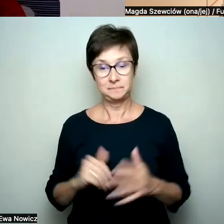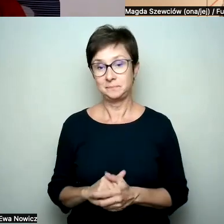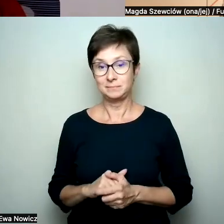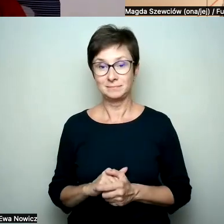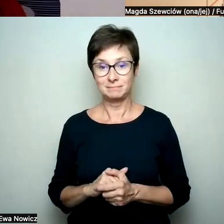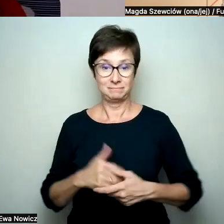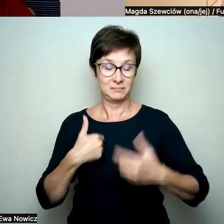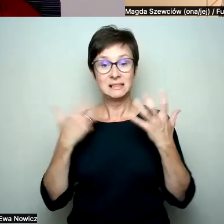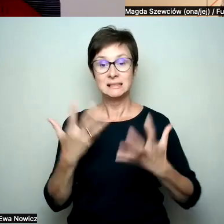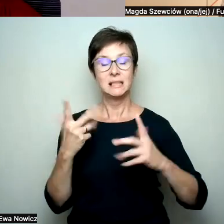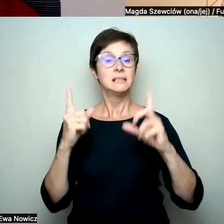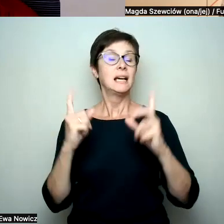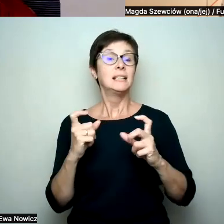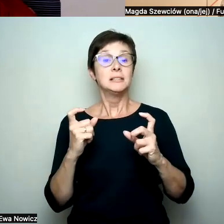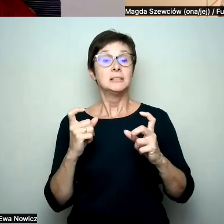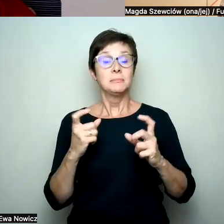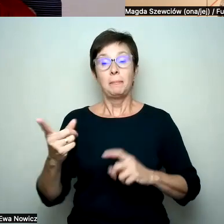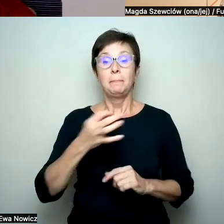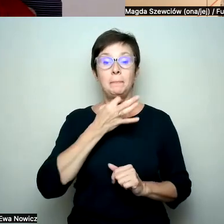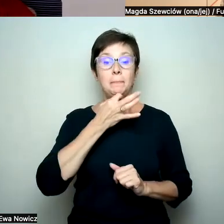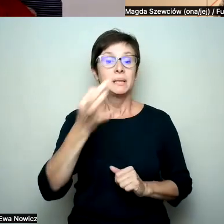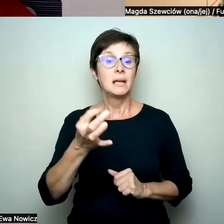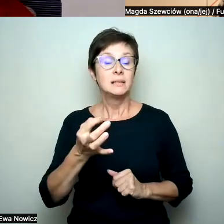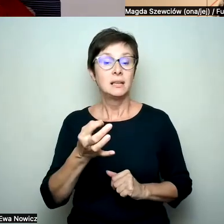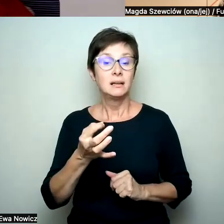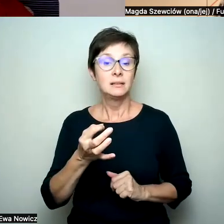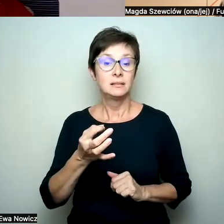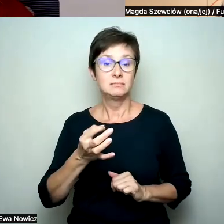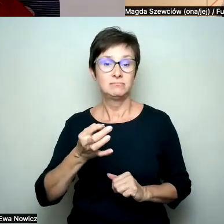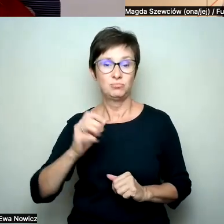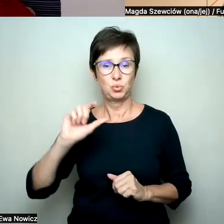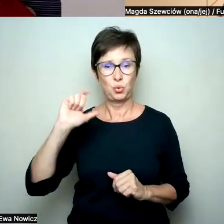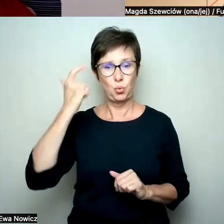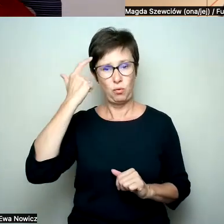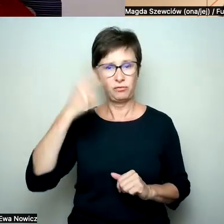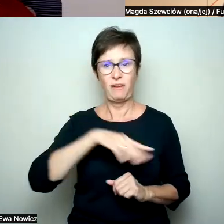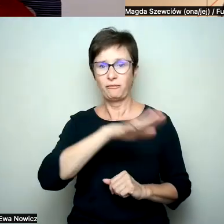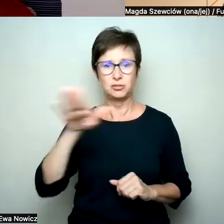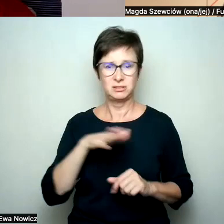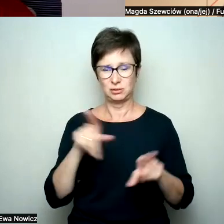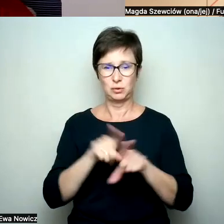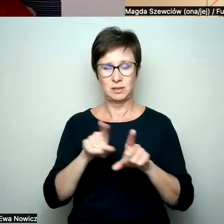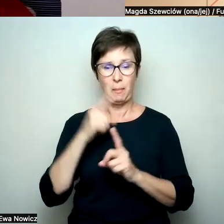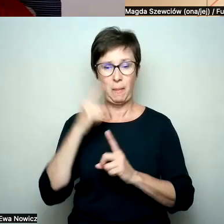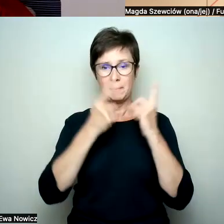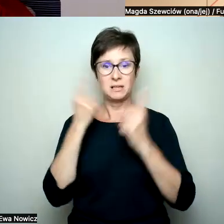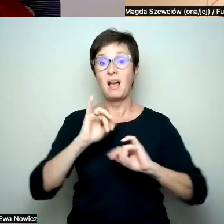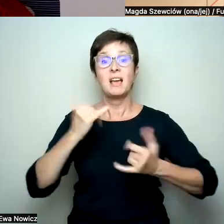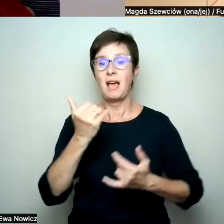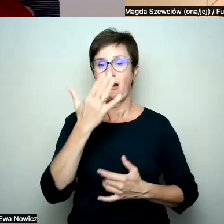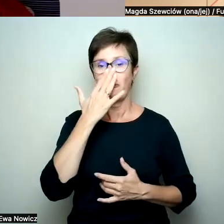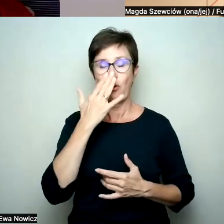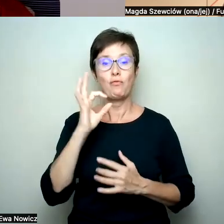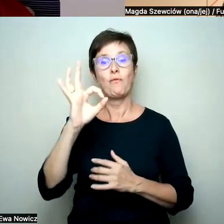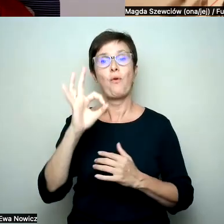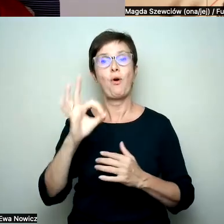Chciałabym zacząć od takiego pytania, które przede wszystkim chyba myślę wszystkich tu nutuje. Znaczy jak wyglądała Twoja droga,